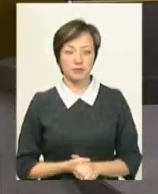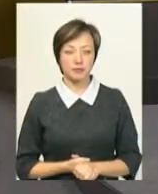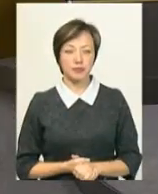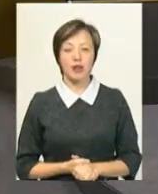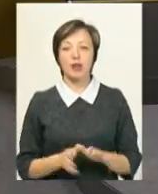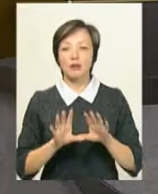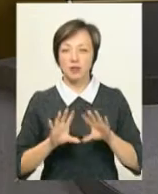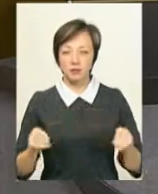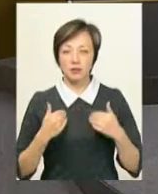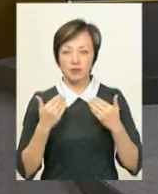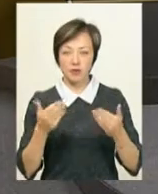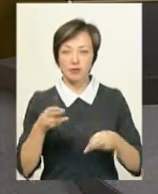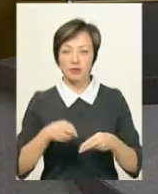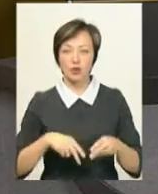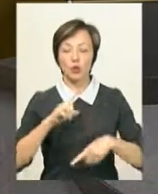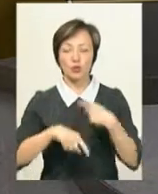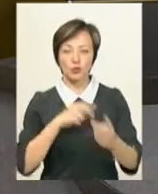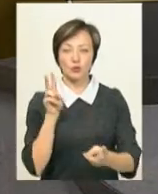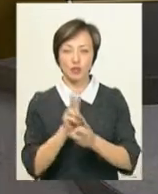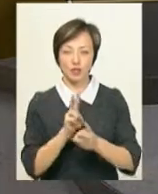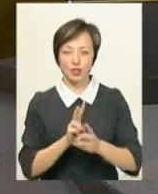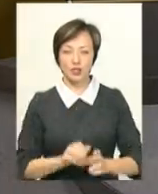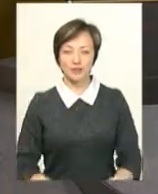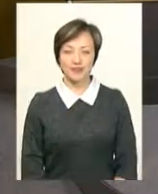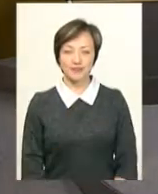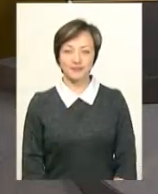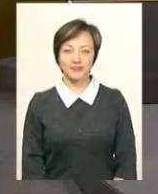На цьому ми з вами прощаємося. До наступної зустрічі.